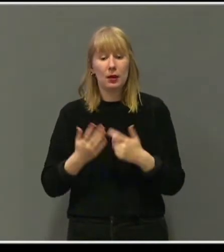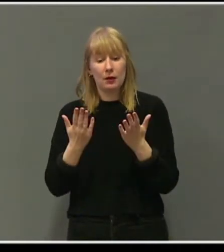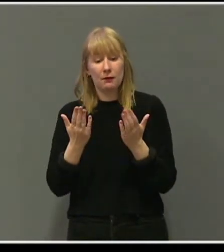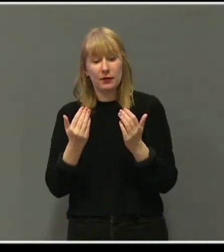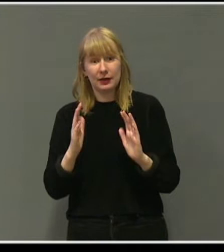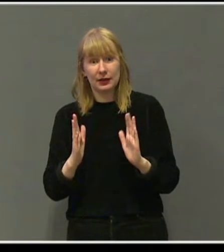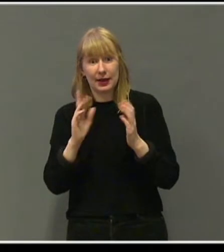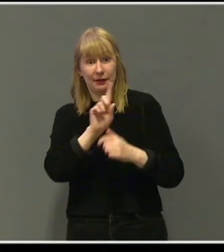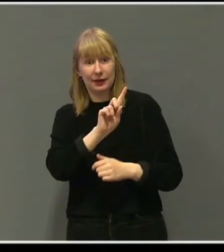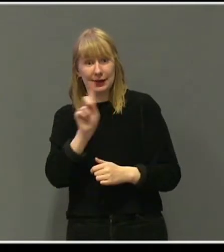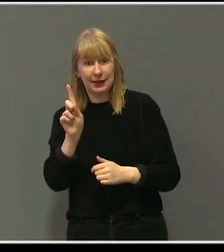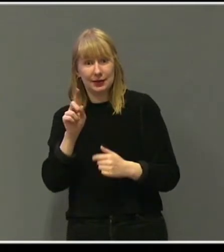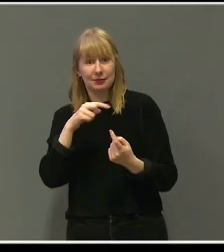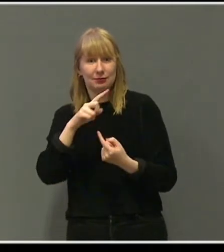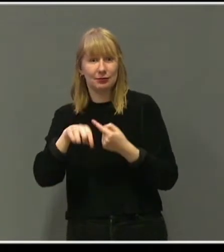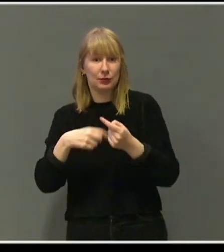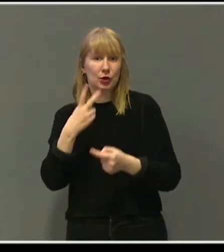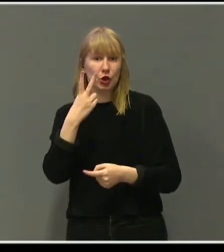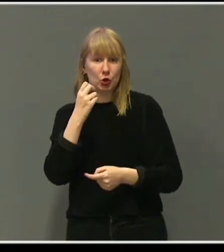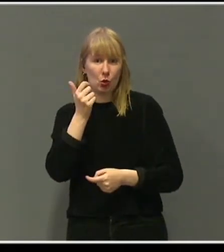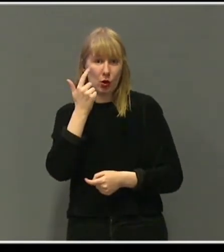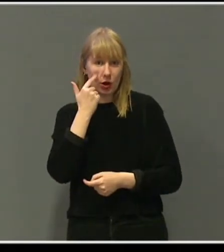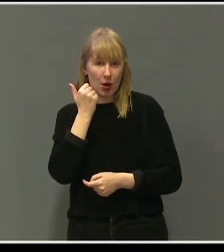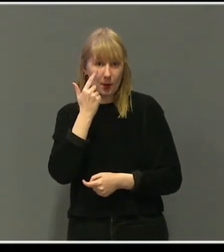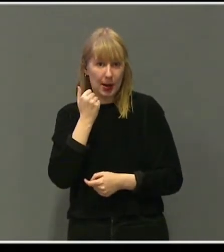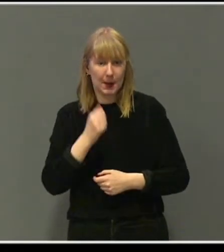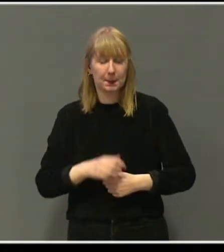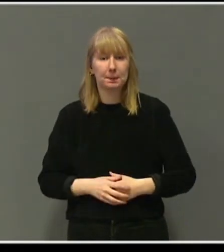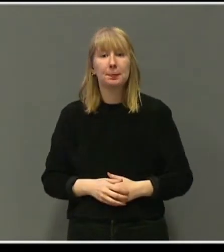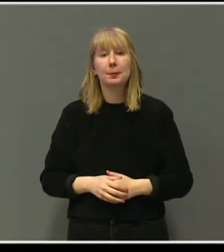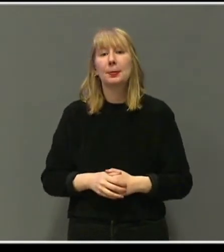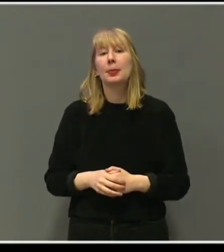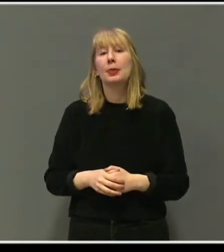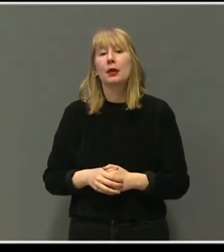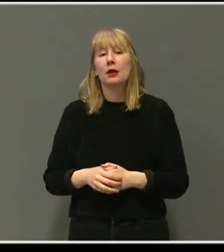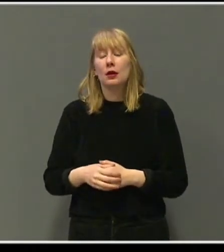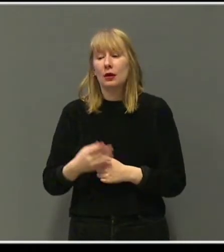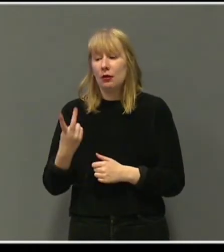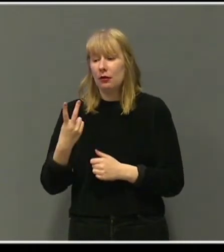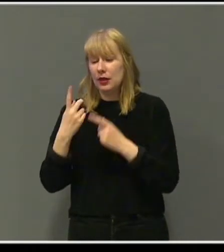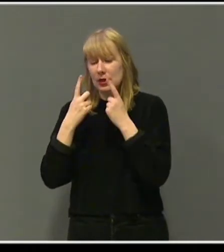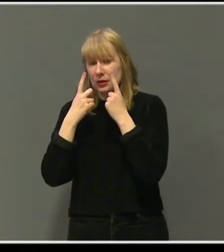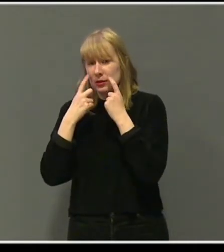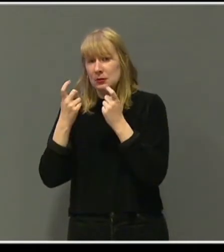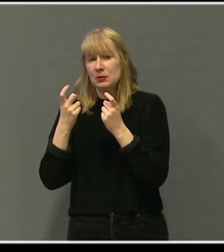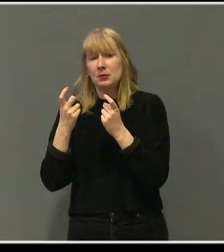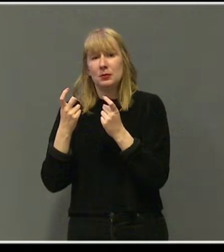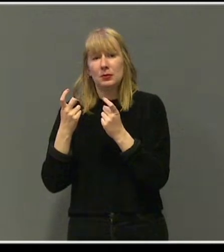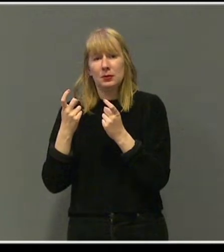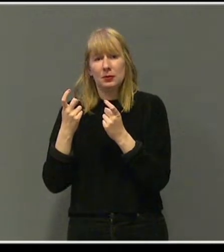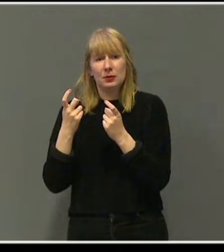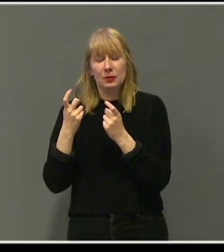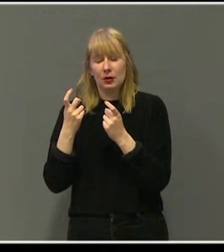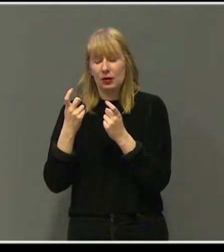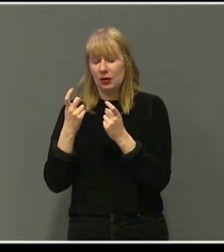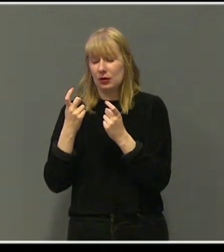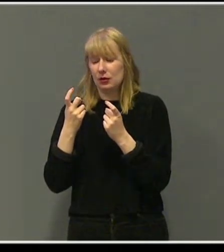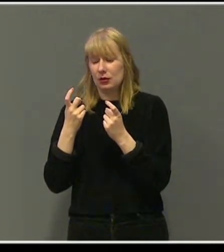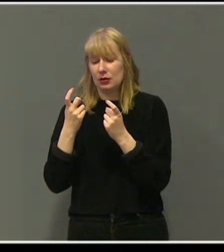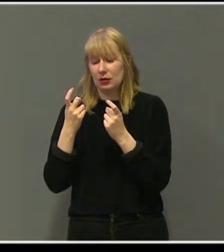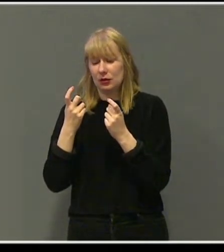levetid var rundt 20 år. Igjen kom tårene. Igjen ble det svart.